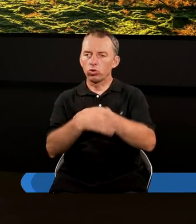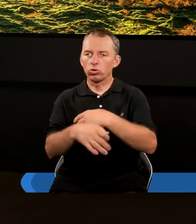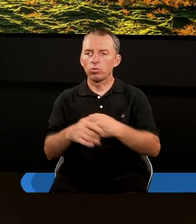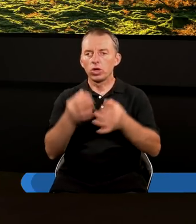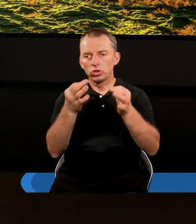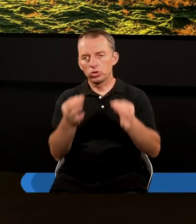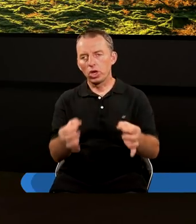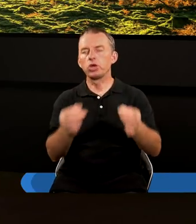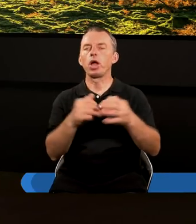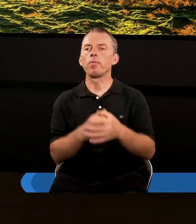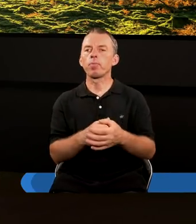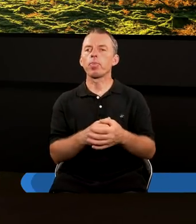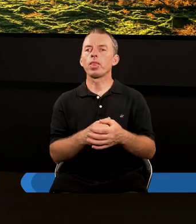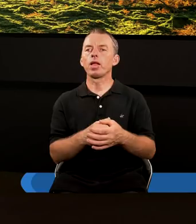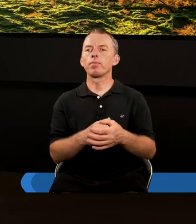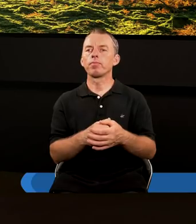dzisiejsze.